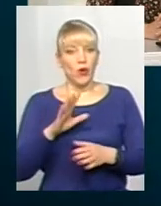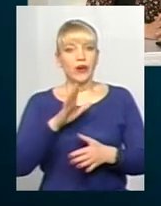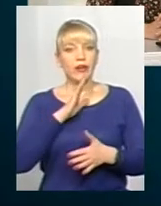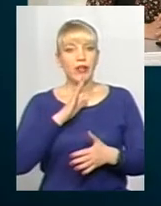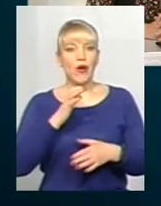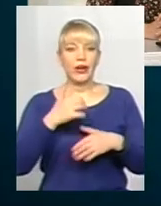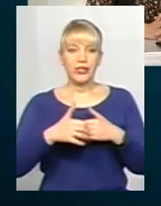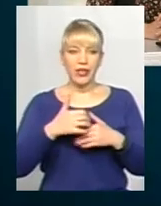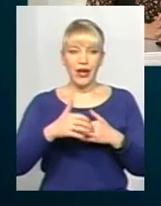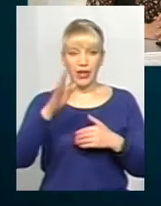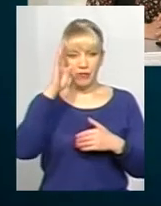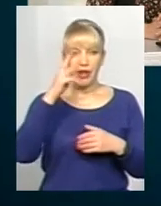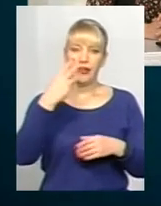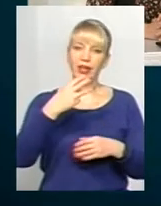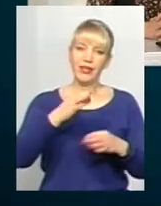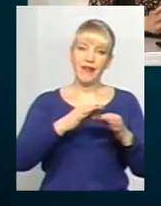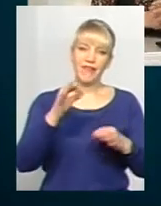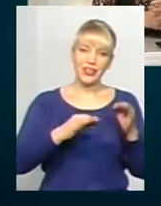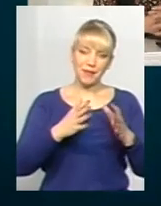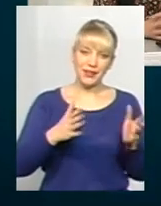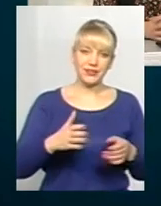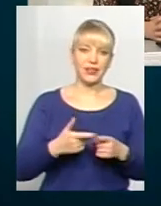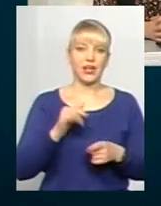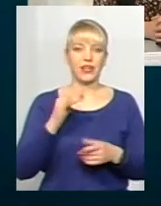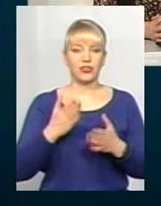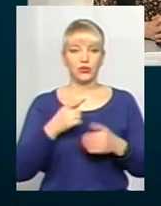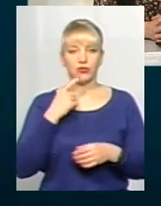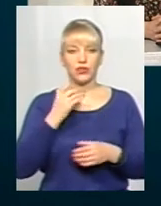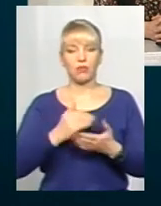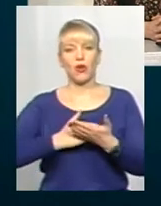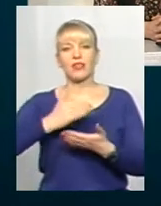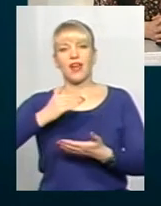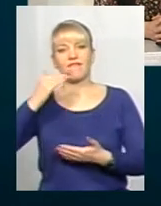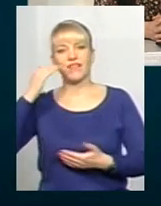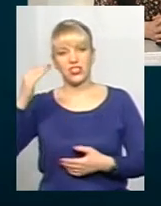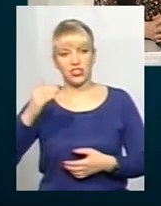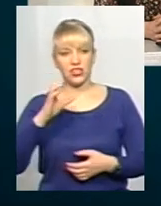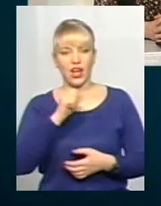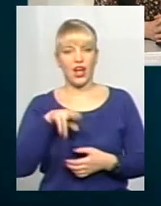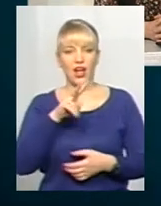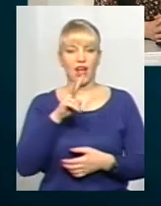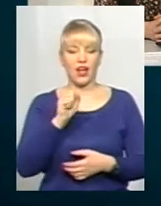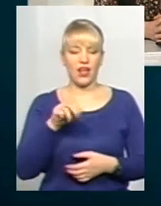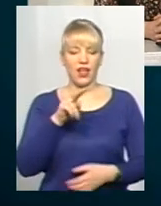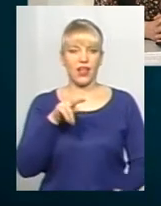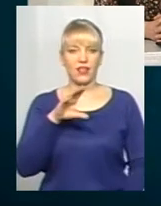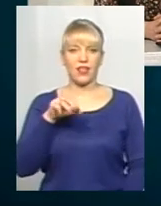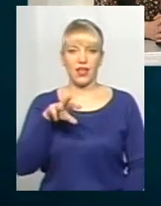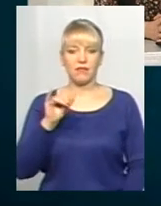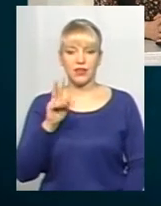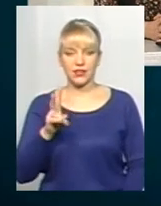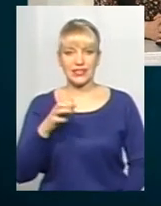децентрів – 30%. А якщо говорити про найвищий рівень академічних, тобто академічних, то серед